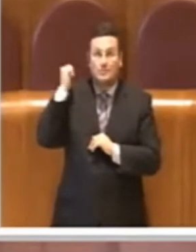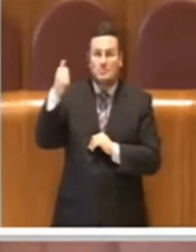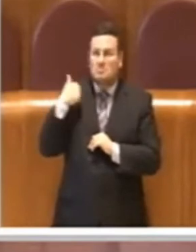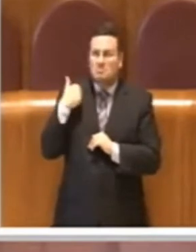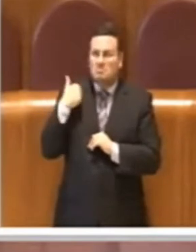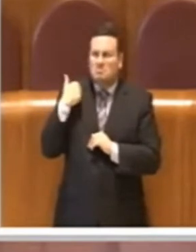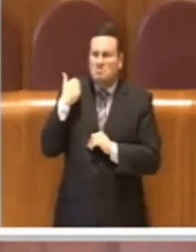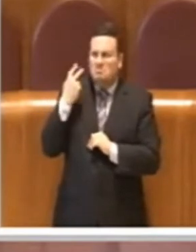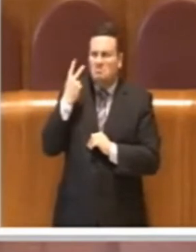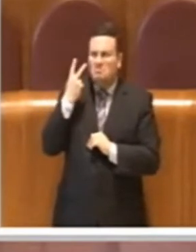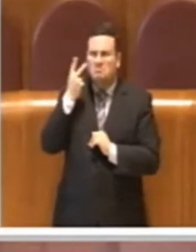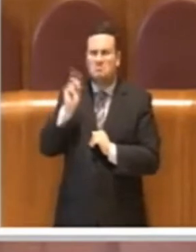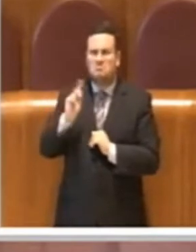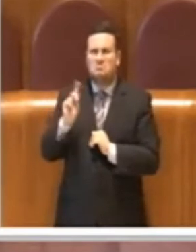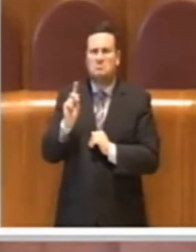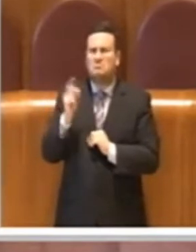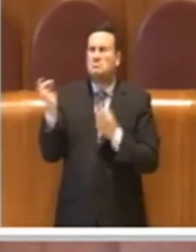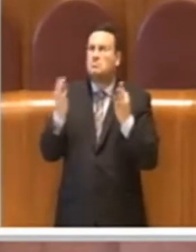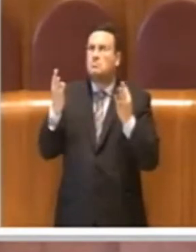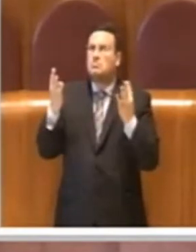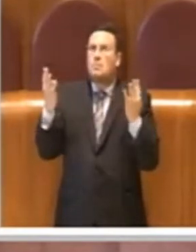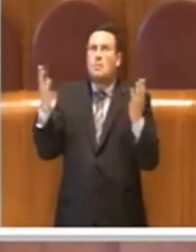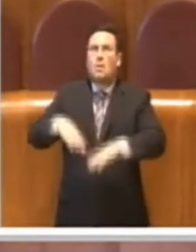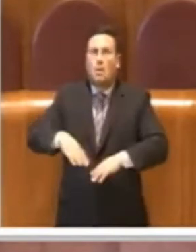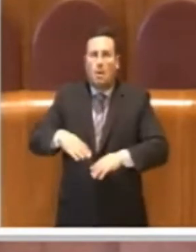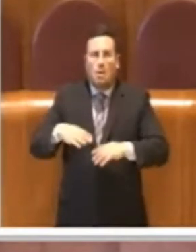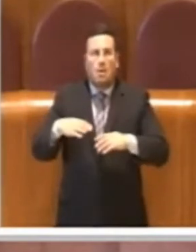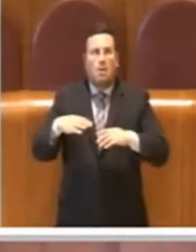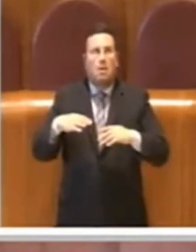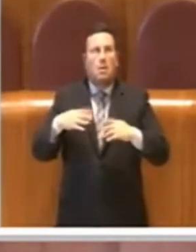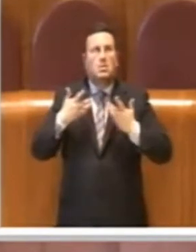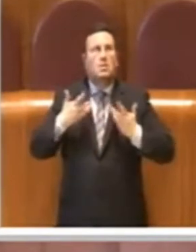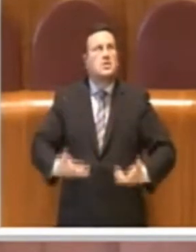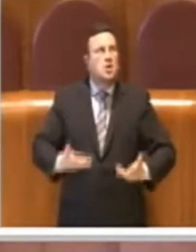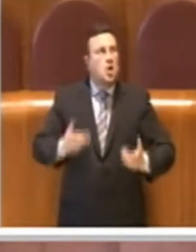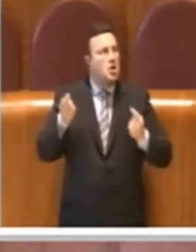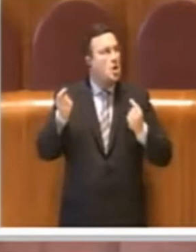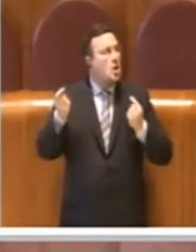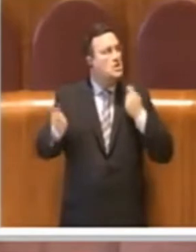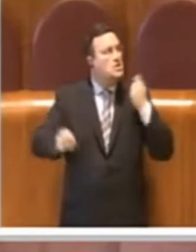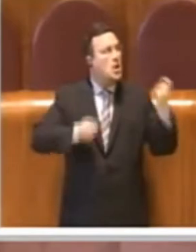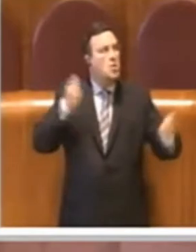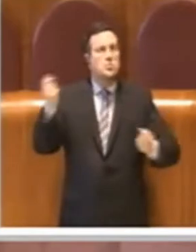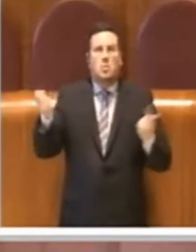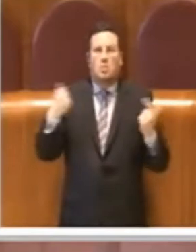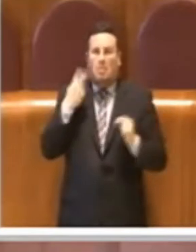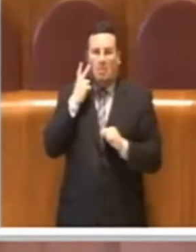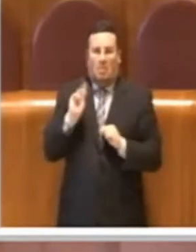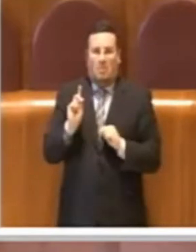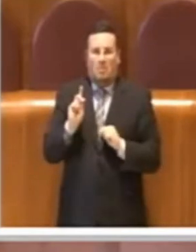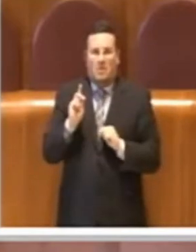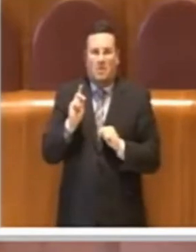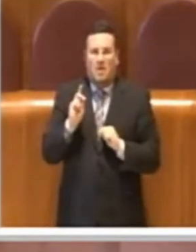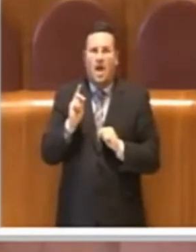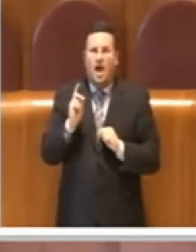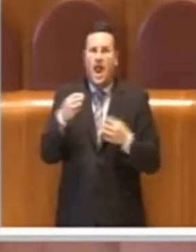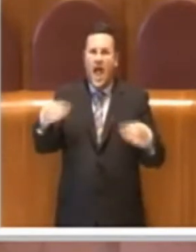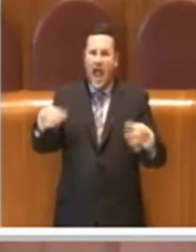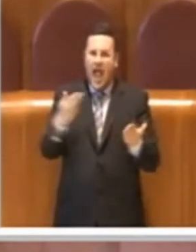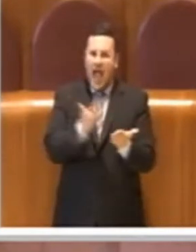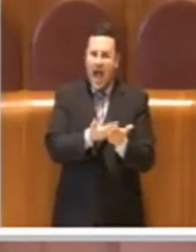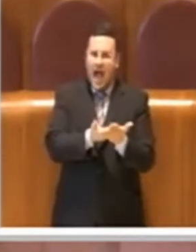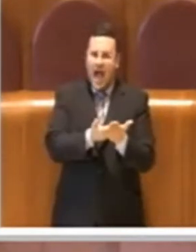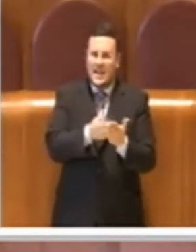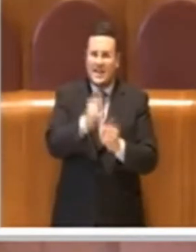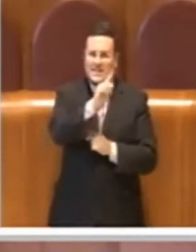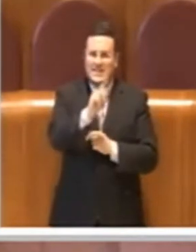particolari e eclatanti di crolli o depressioni varie. Dati alla mano, il traffico che attraversa la ZATL